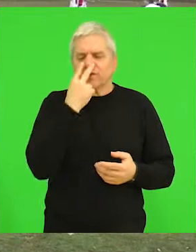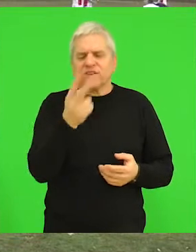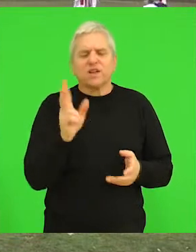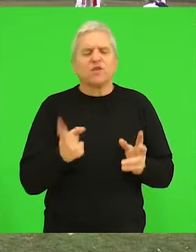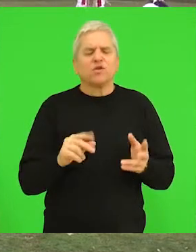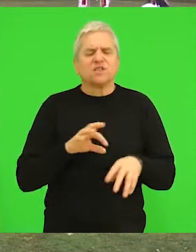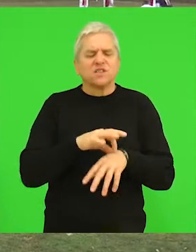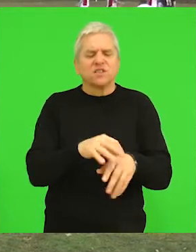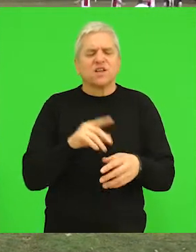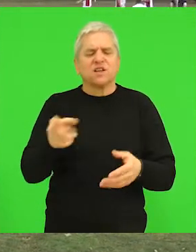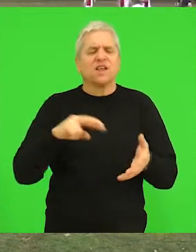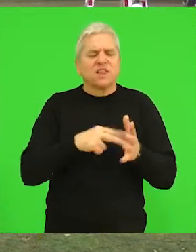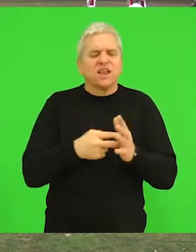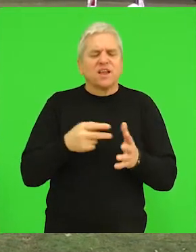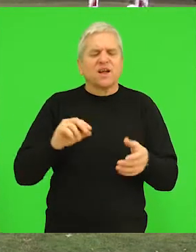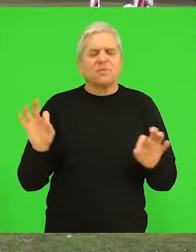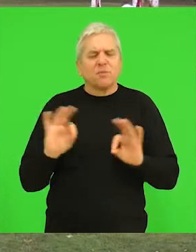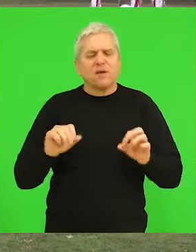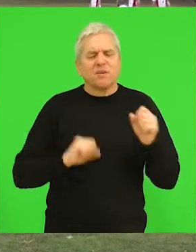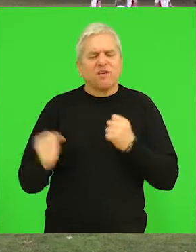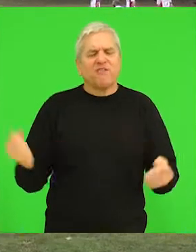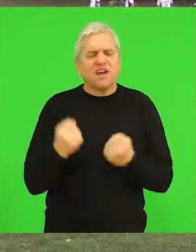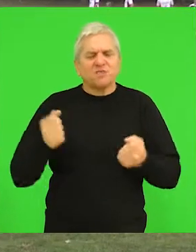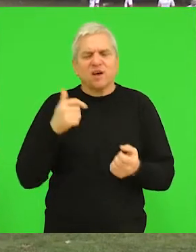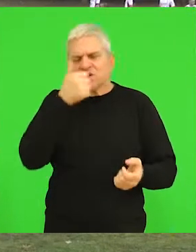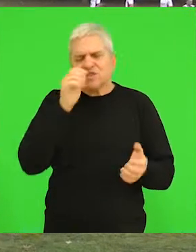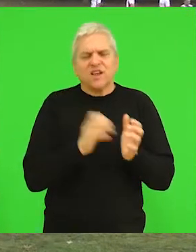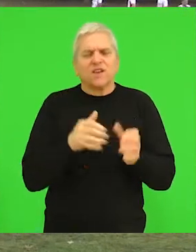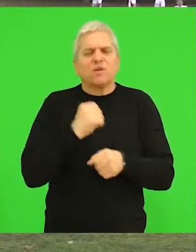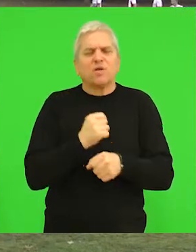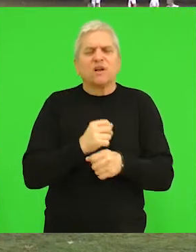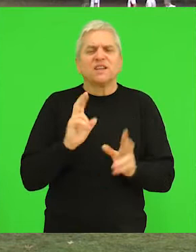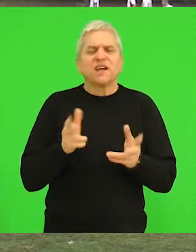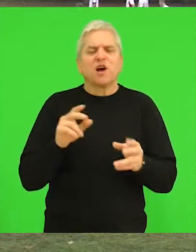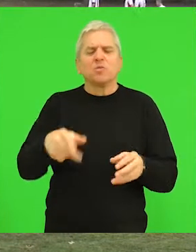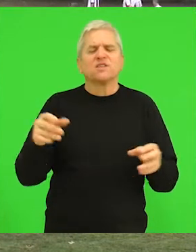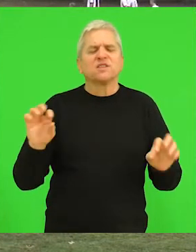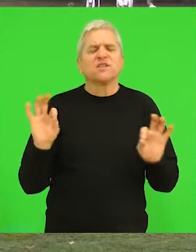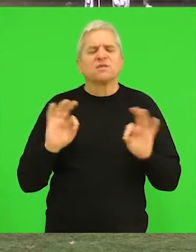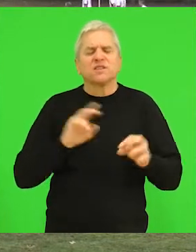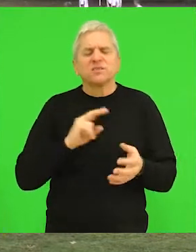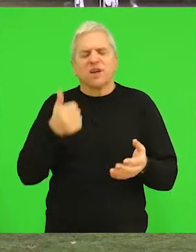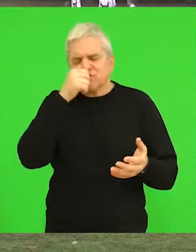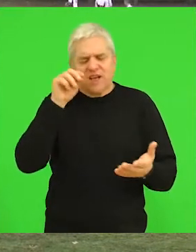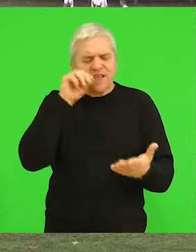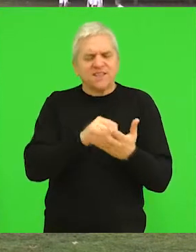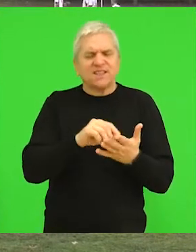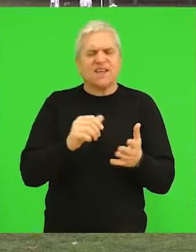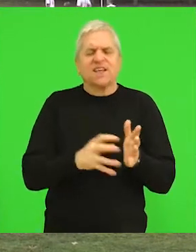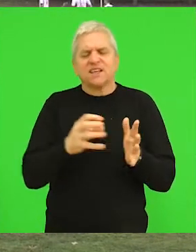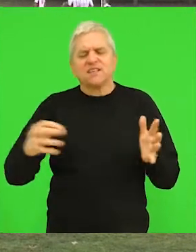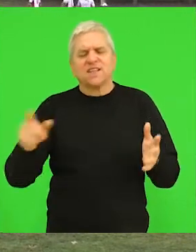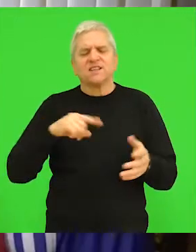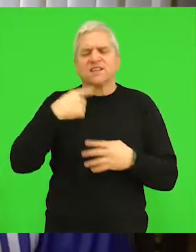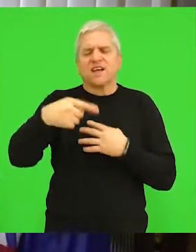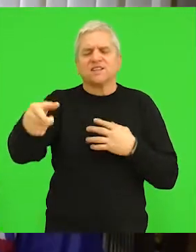stiglo sa kondicionim i tehničko-taktičkim pripremama igrača i na čemu treba poraditi kako bi se ostvario zacrtan cilj u nastavku